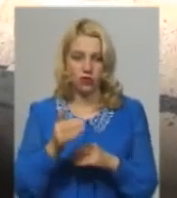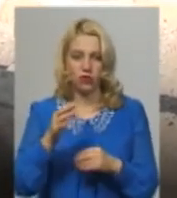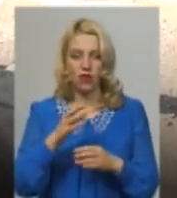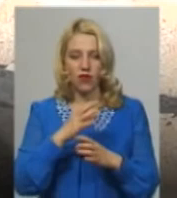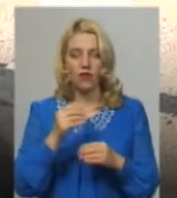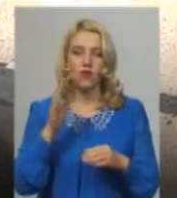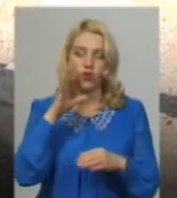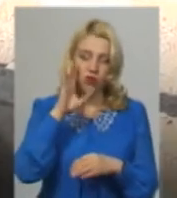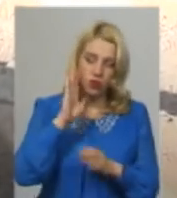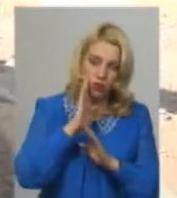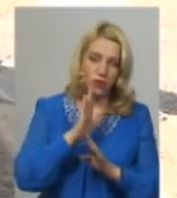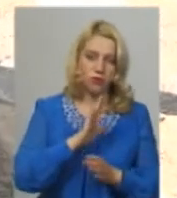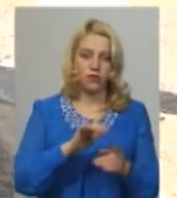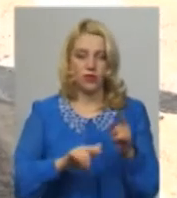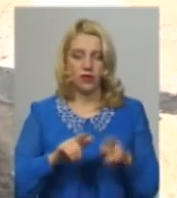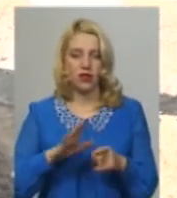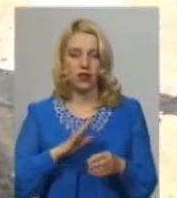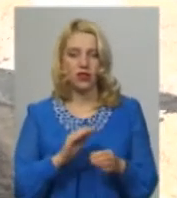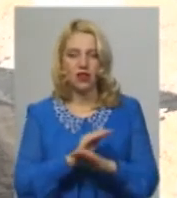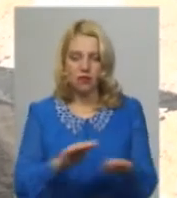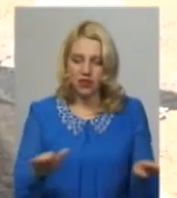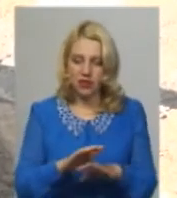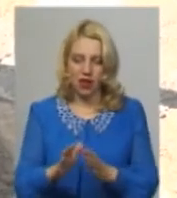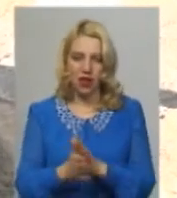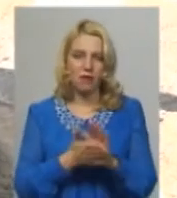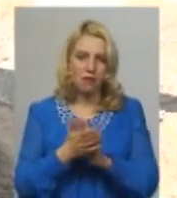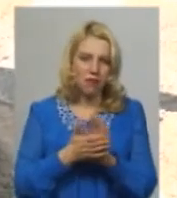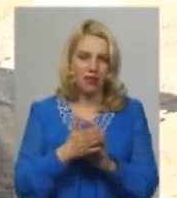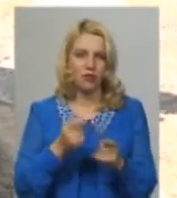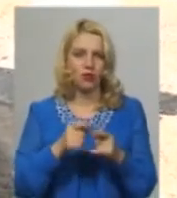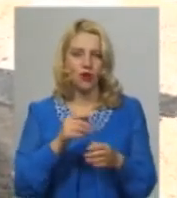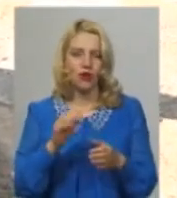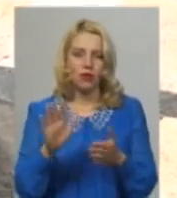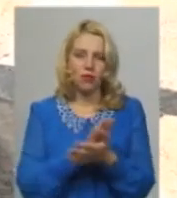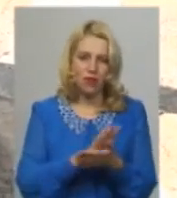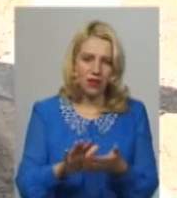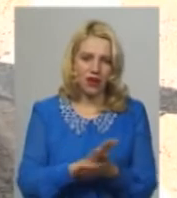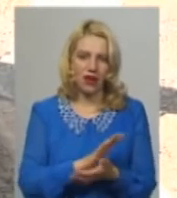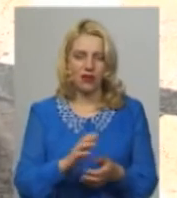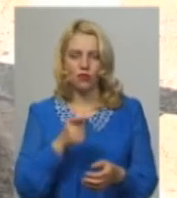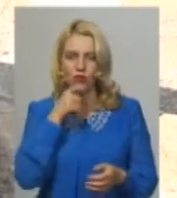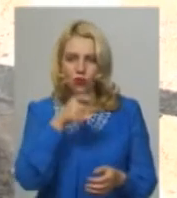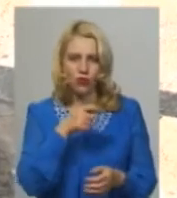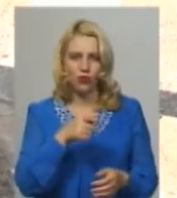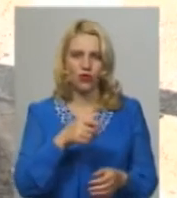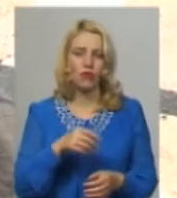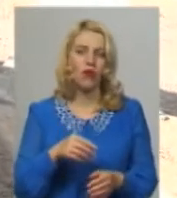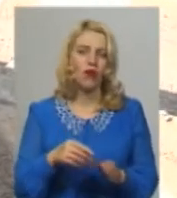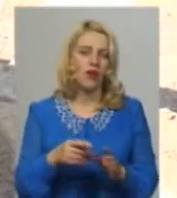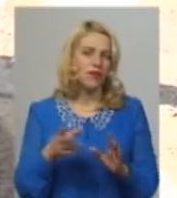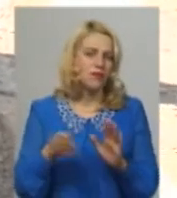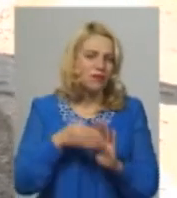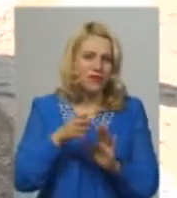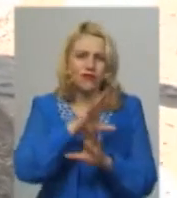чує? Ночує буває деколи. Перестеляємо, миємо її, прибираємо, годуємо, підмиваємо. Оце ж в неї ж немає ні